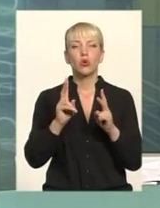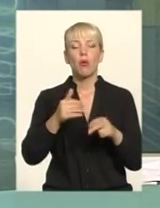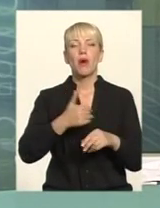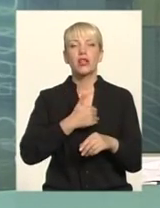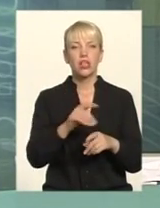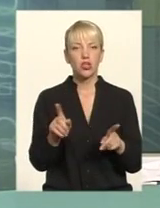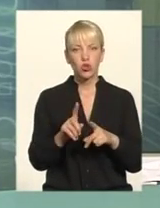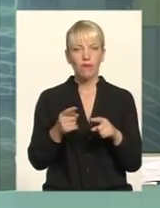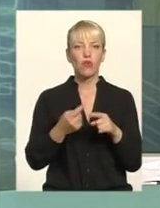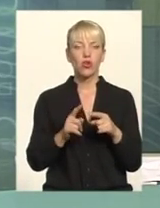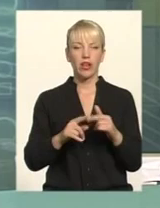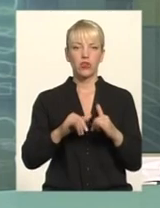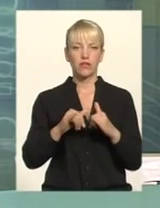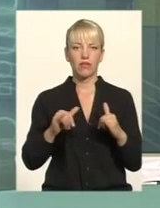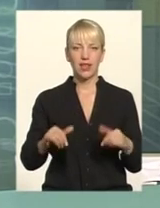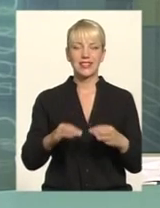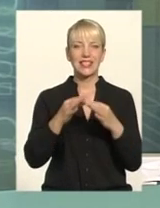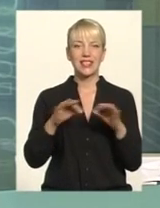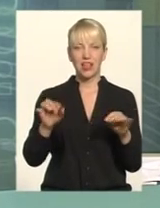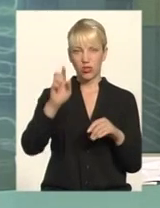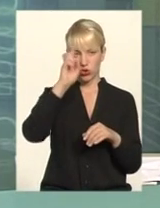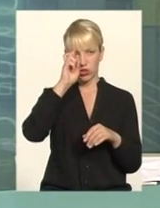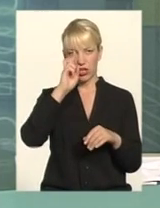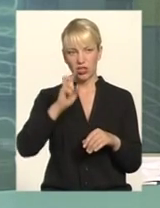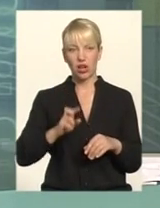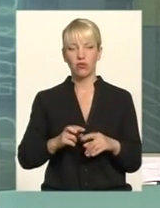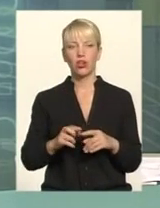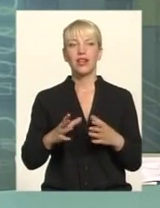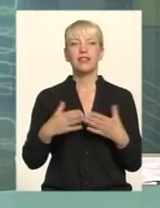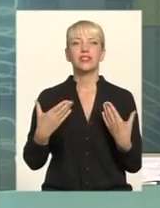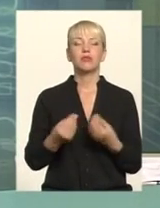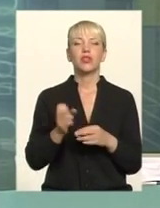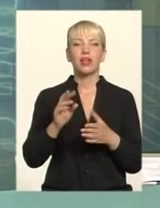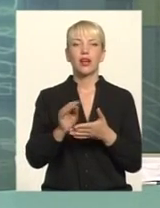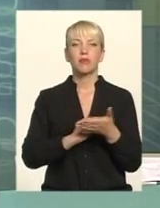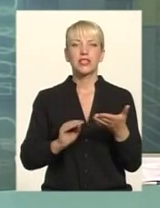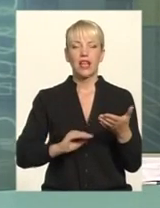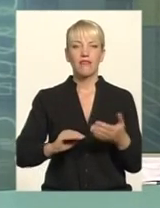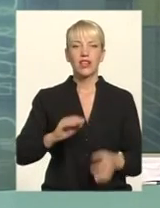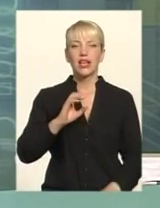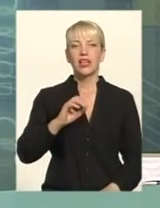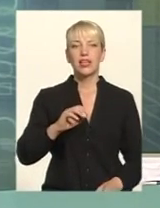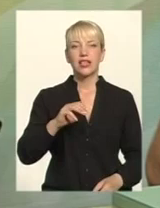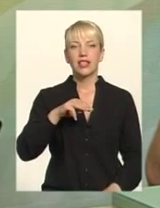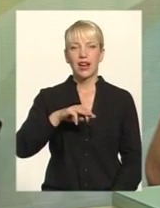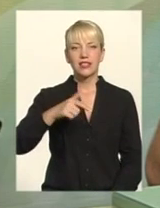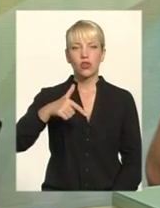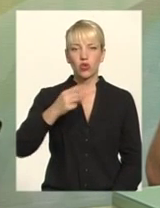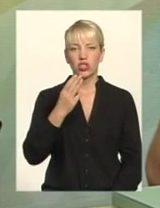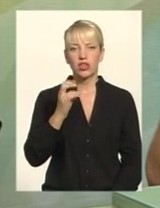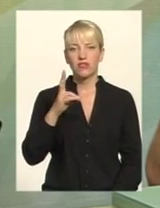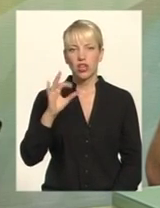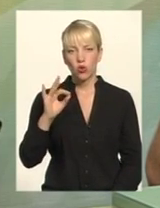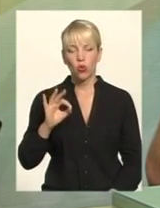незалежною, суверенною державою В сім'ї, як писав Шевченко, в вольній новій Що